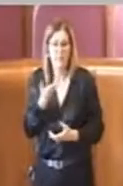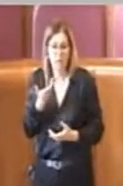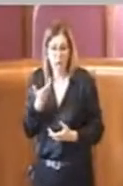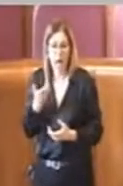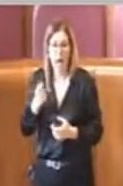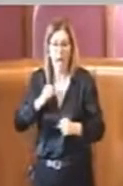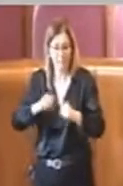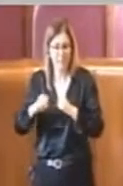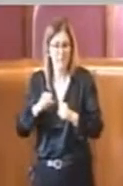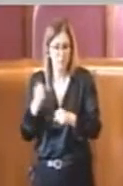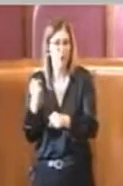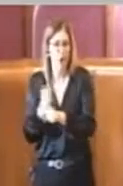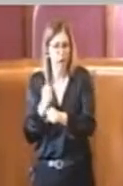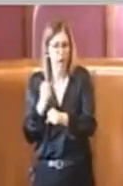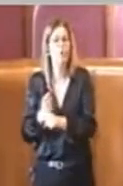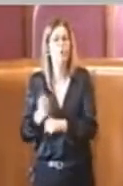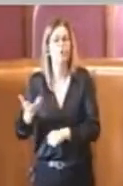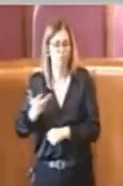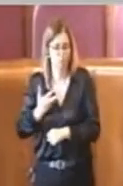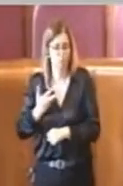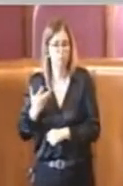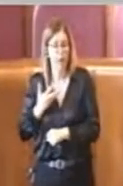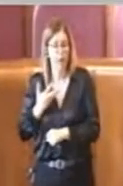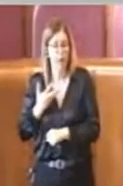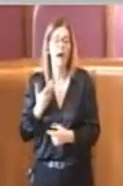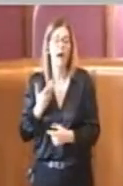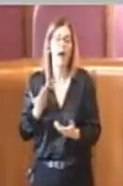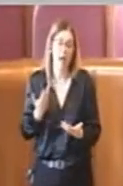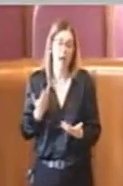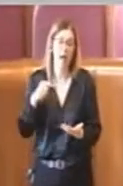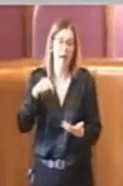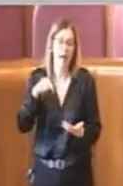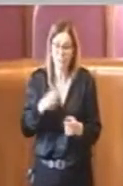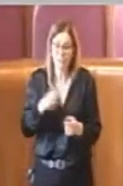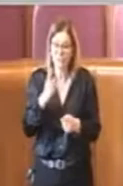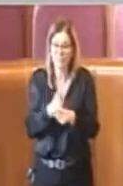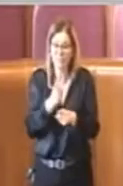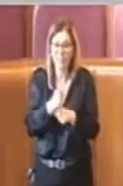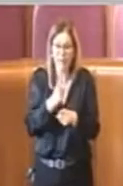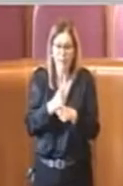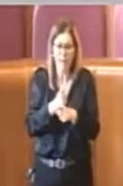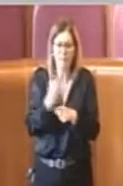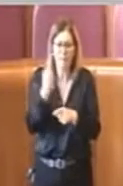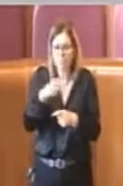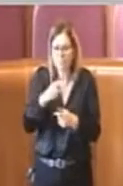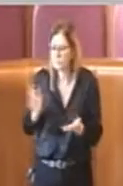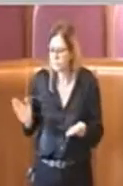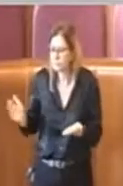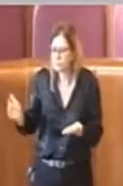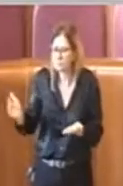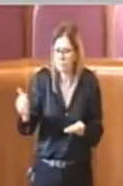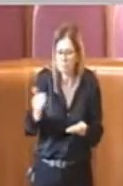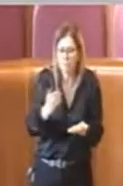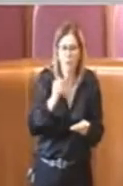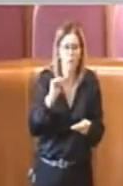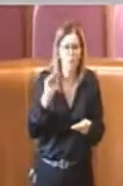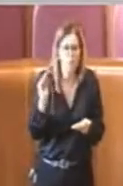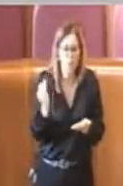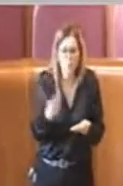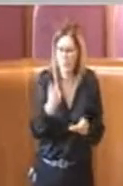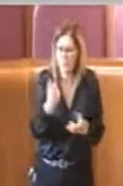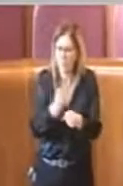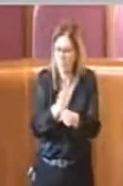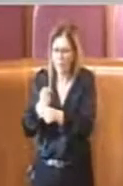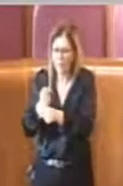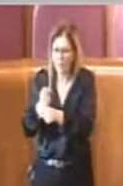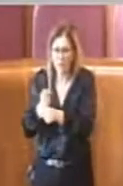dell'amministrazione, ma a questo punto bisogna andare a mettere insieme tutti i tasselli di questo puzzle, dove